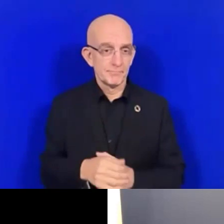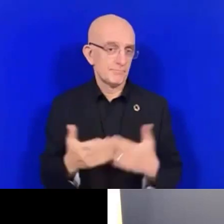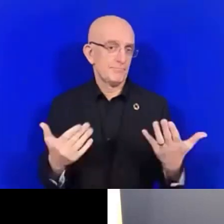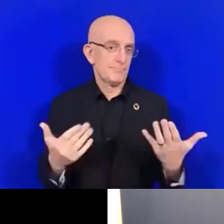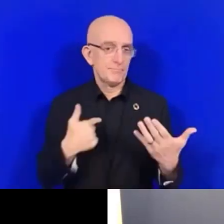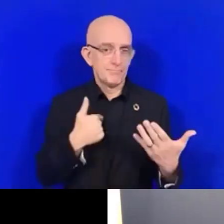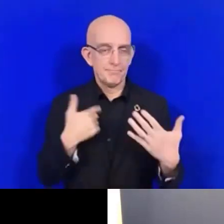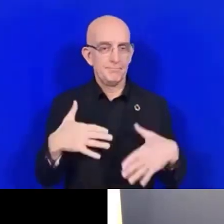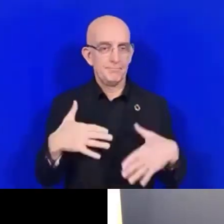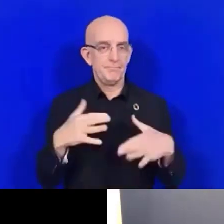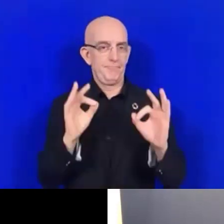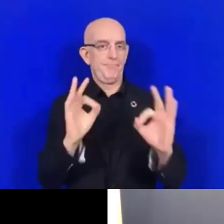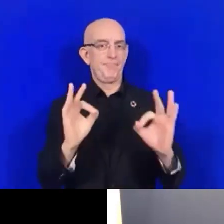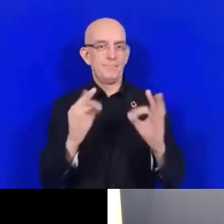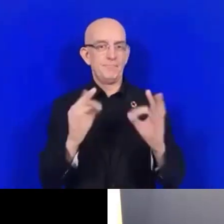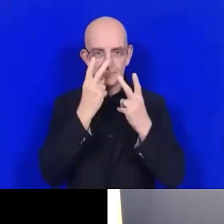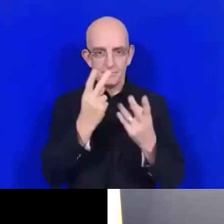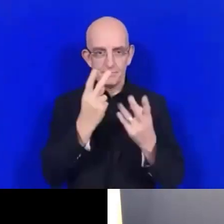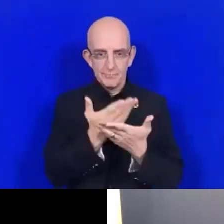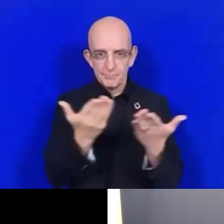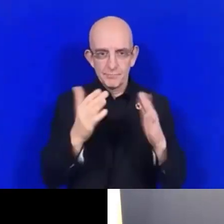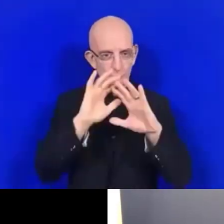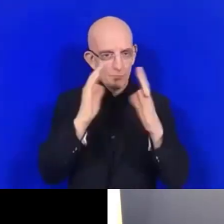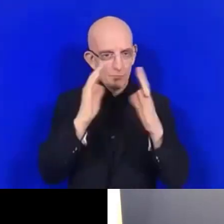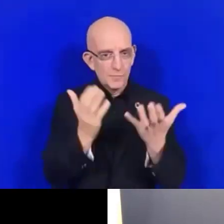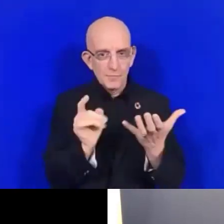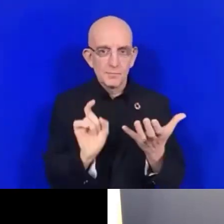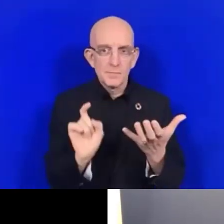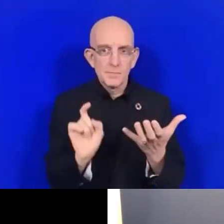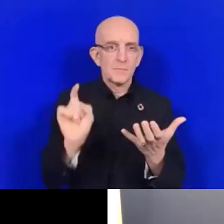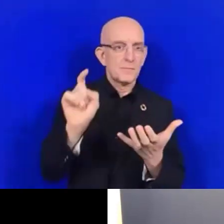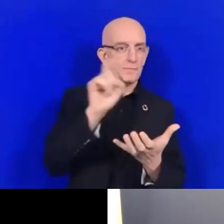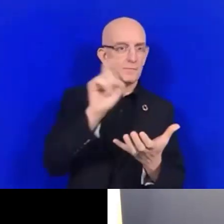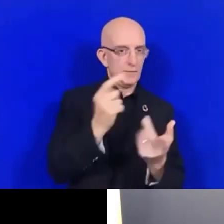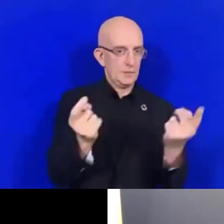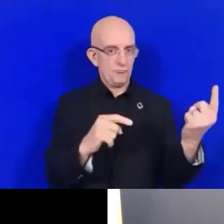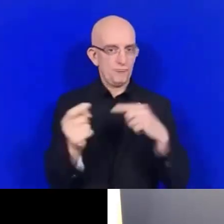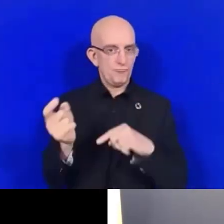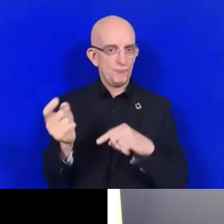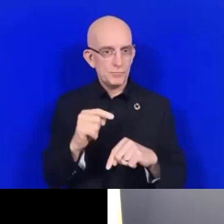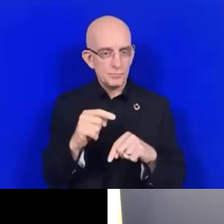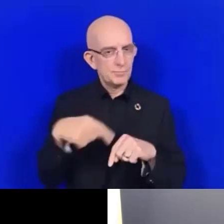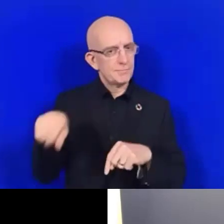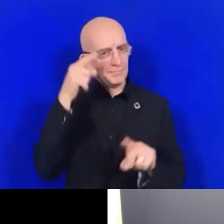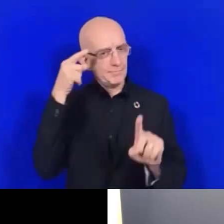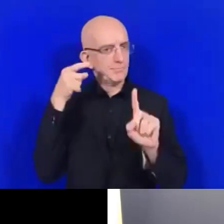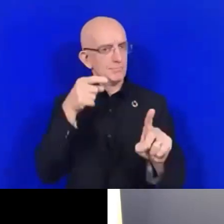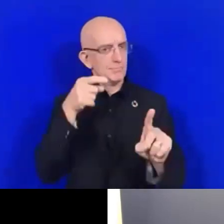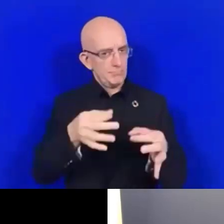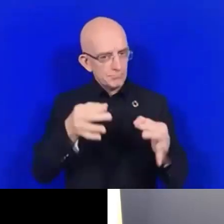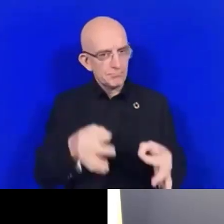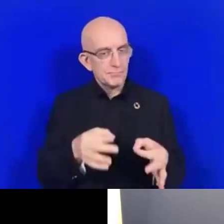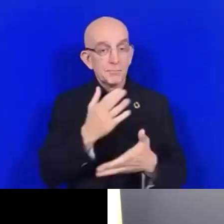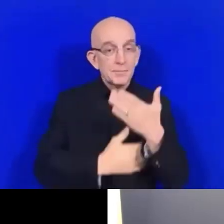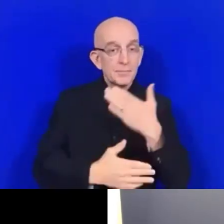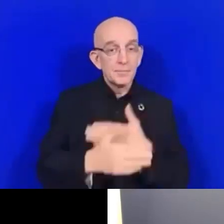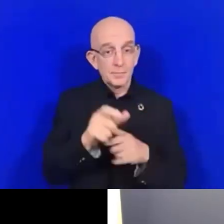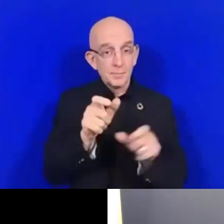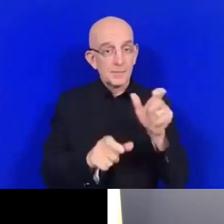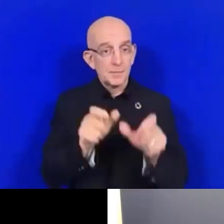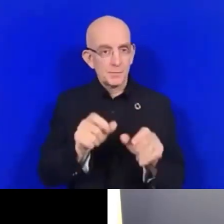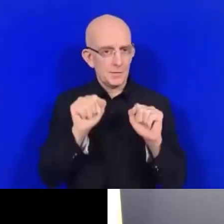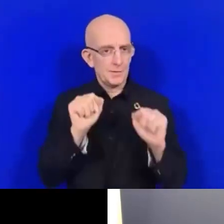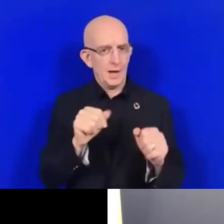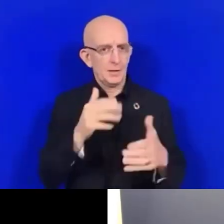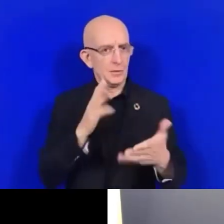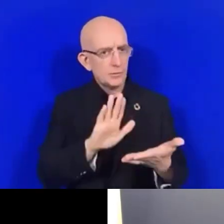de handicap ne peuvent pas exercer leurs droits. Et il faudrait donc que nous fassions de cela une